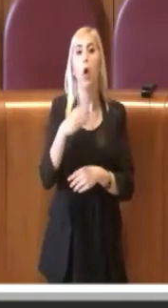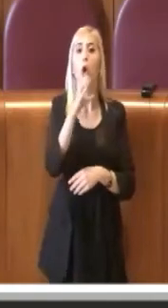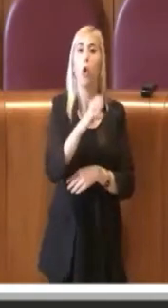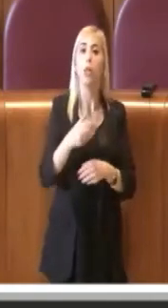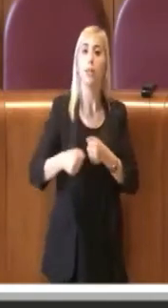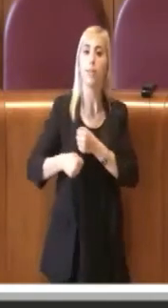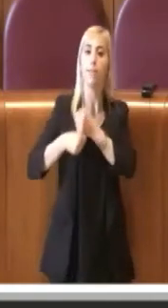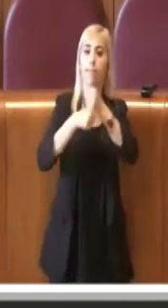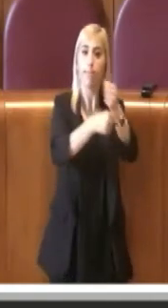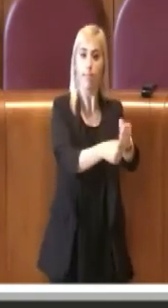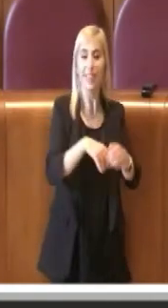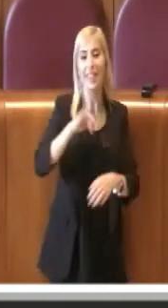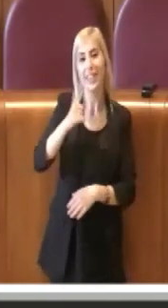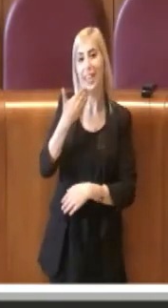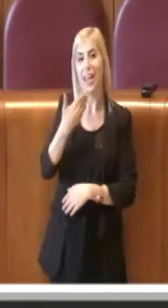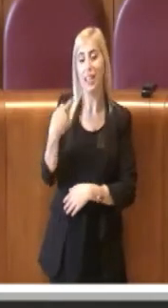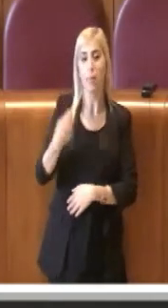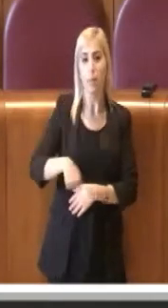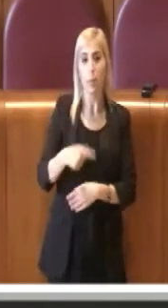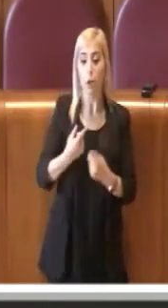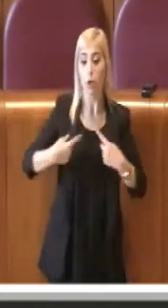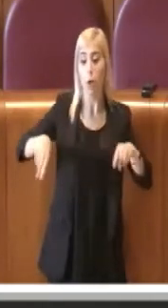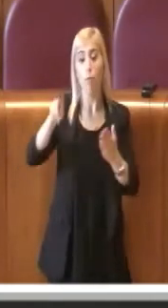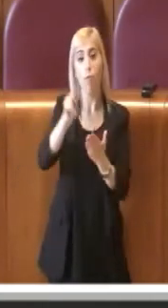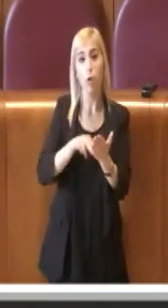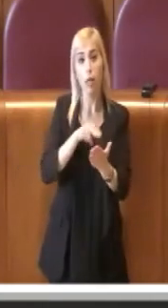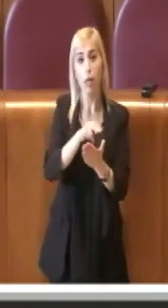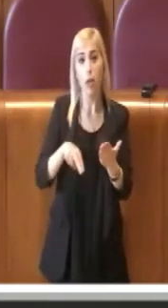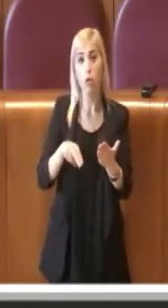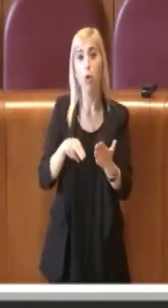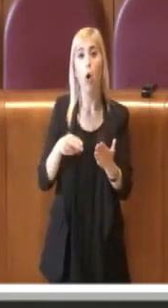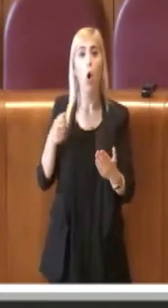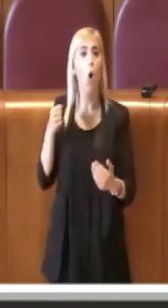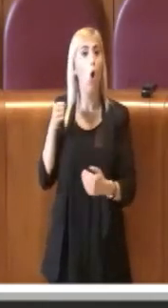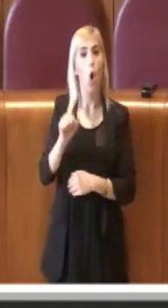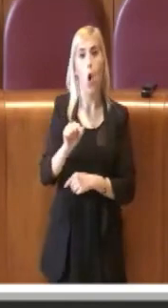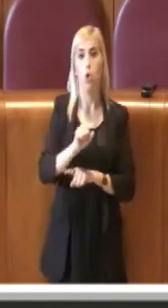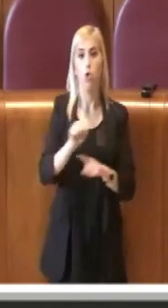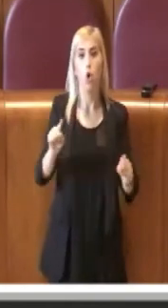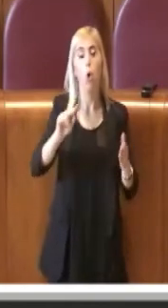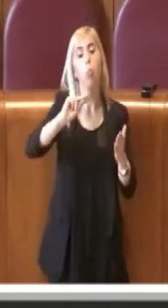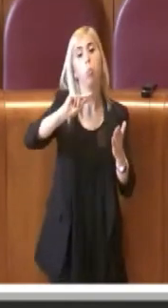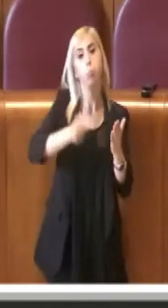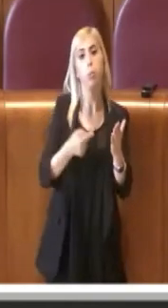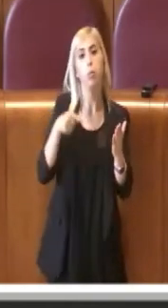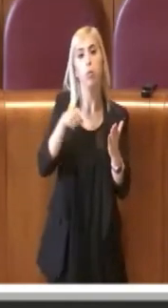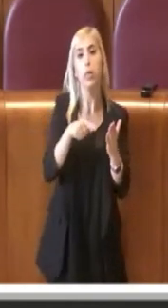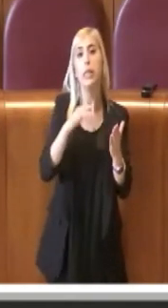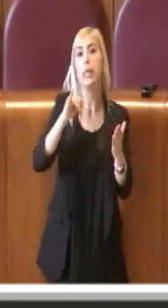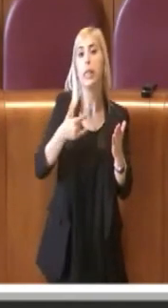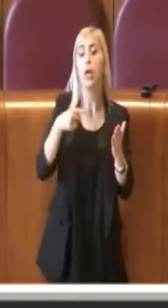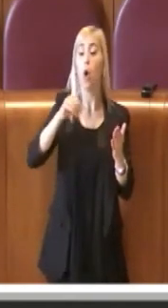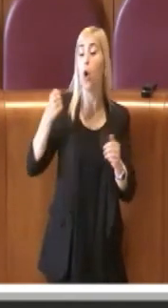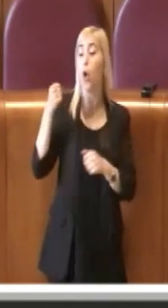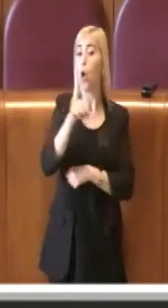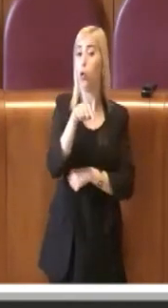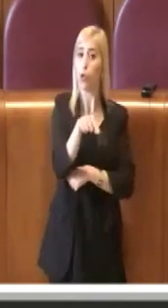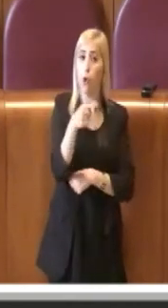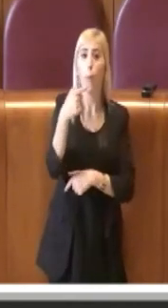Sì, grazie Presidente. Dunque, noi voteremo assolutamente contro questa mozione perché questa